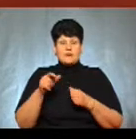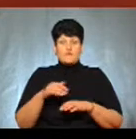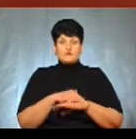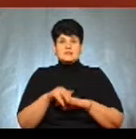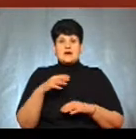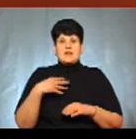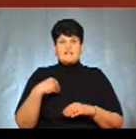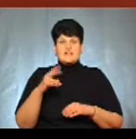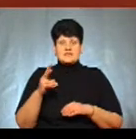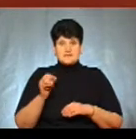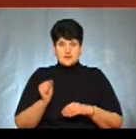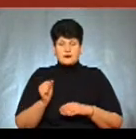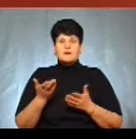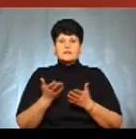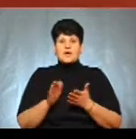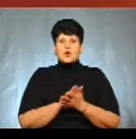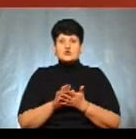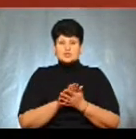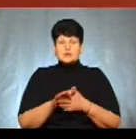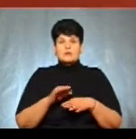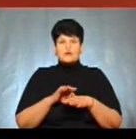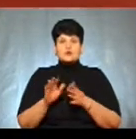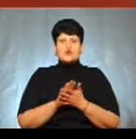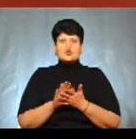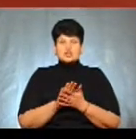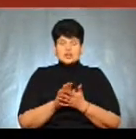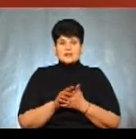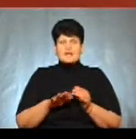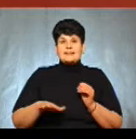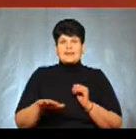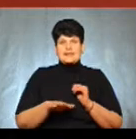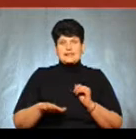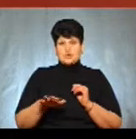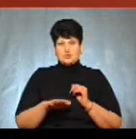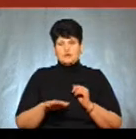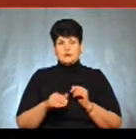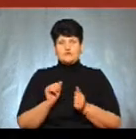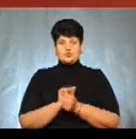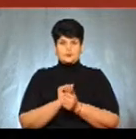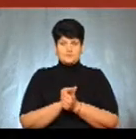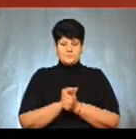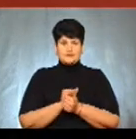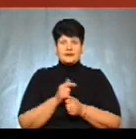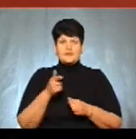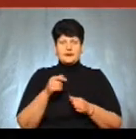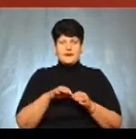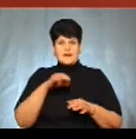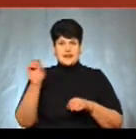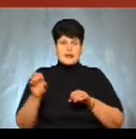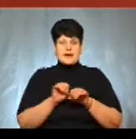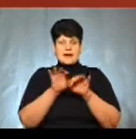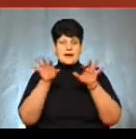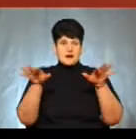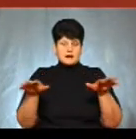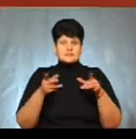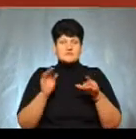Львівська, де розчищали, проводили розчищення території від такого сухостою, від гіляк, ті всі